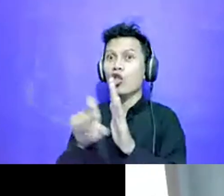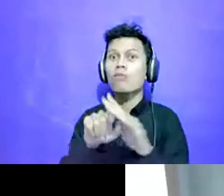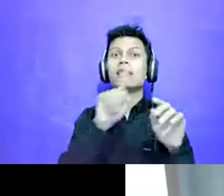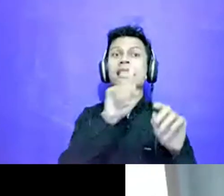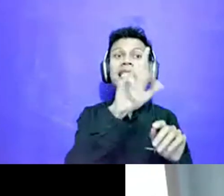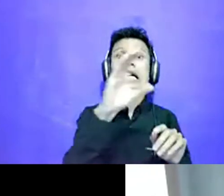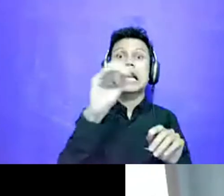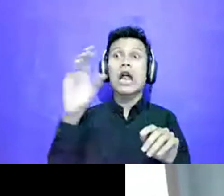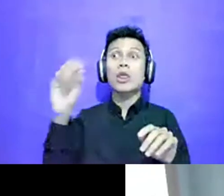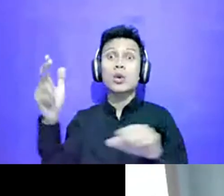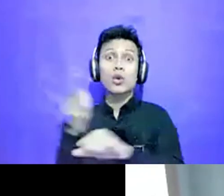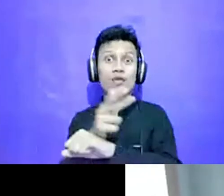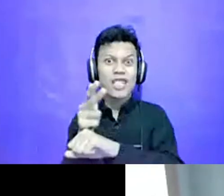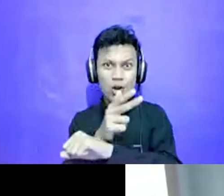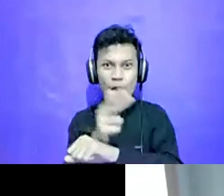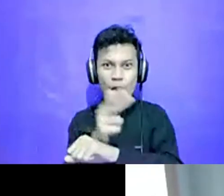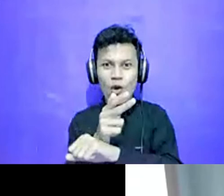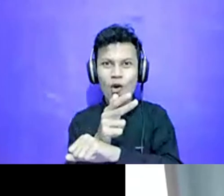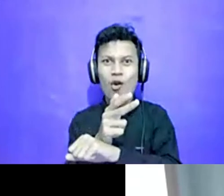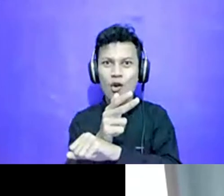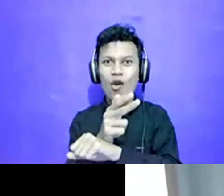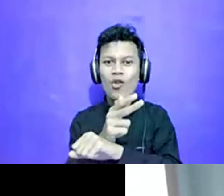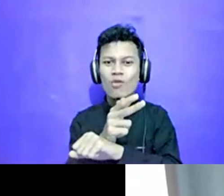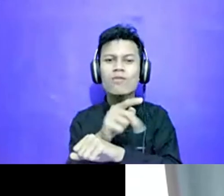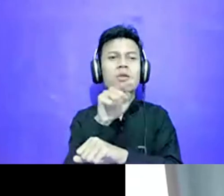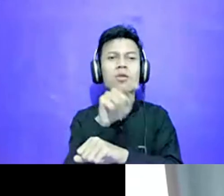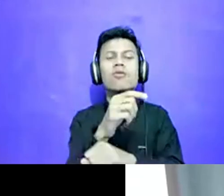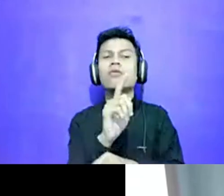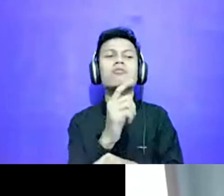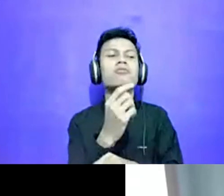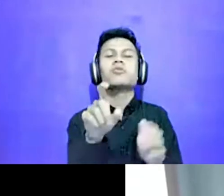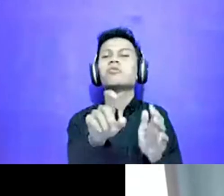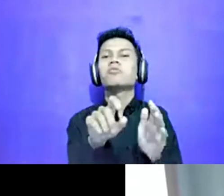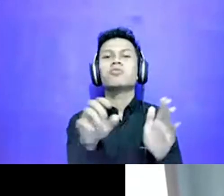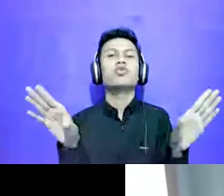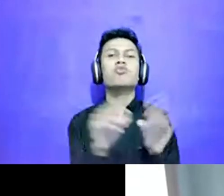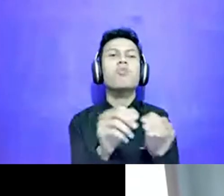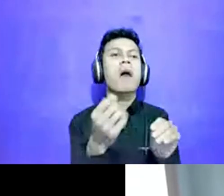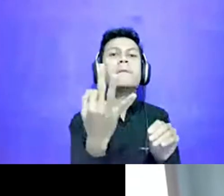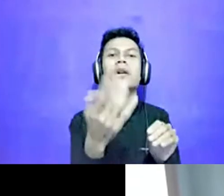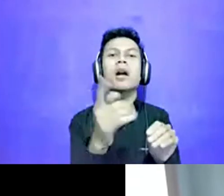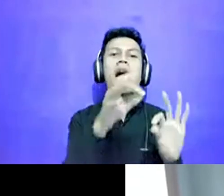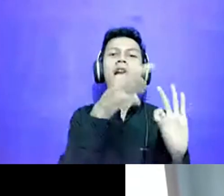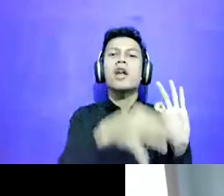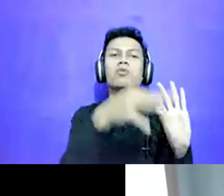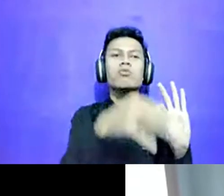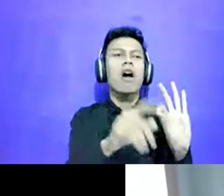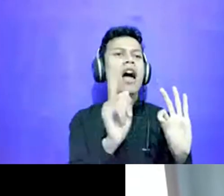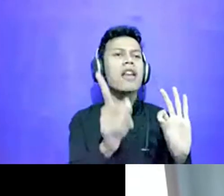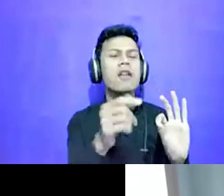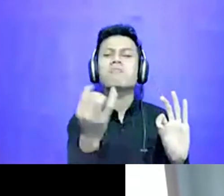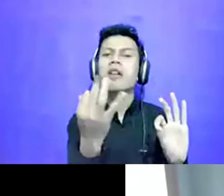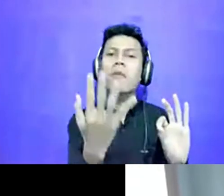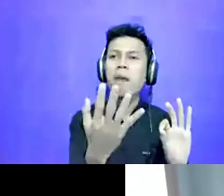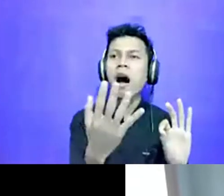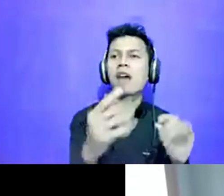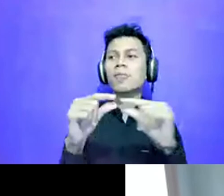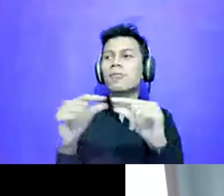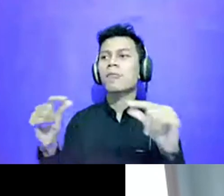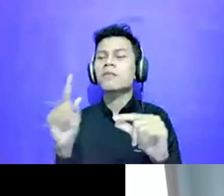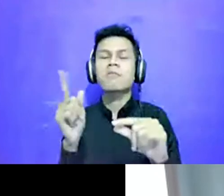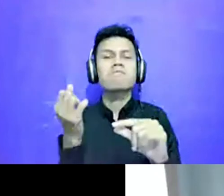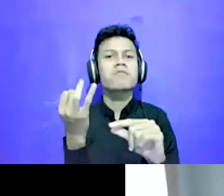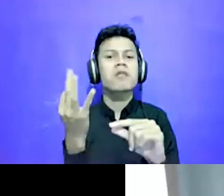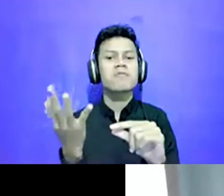tersedia, ada berapa yang kemudian disediakan misalnya juru bicaranya untuk teman-teman dari